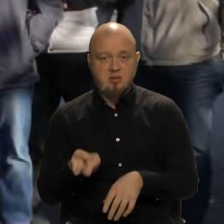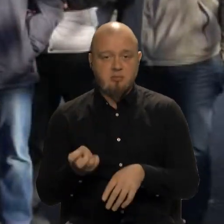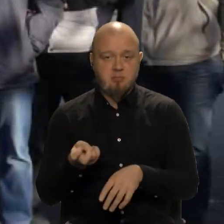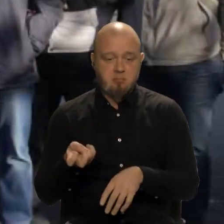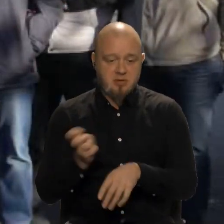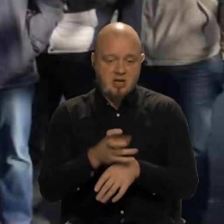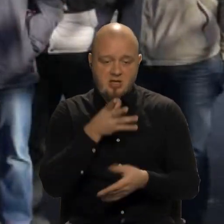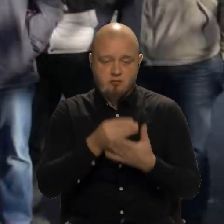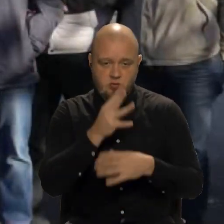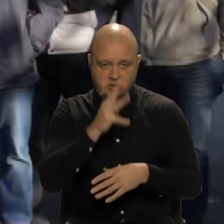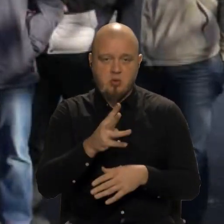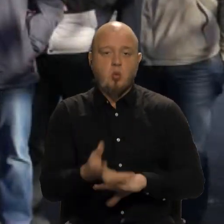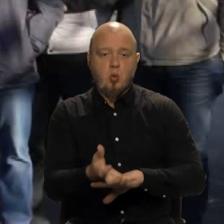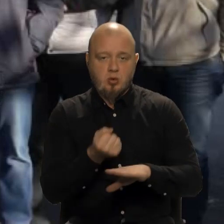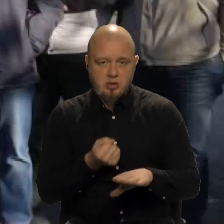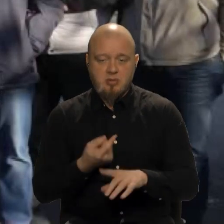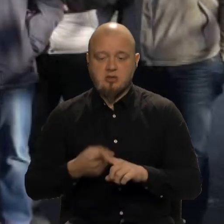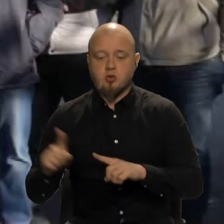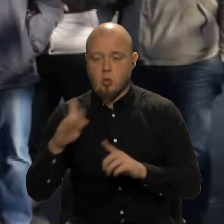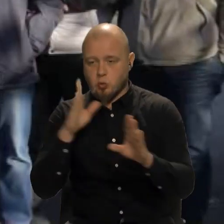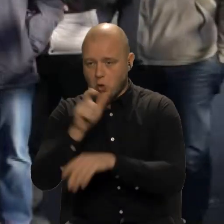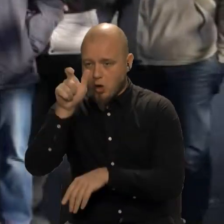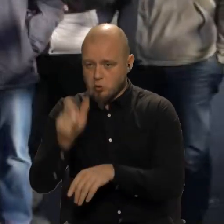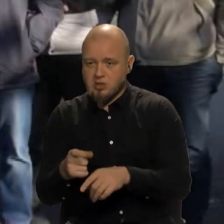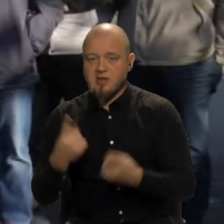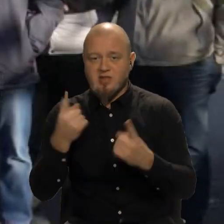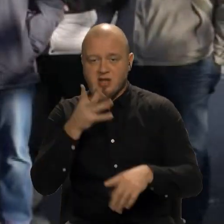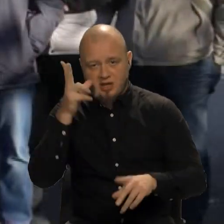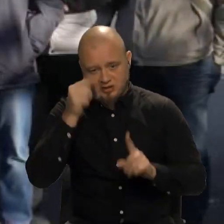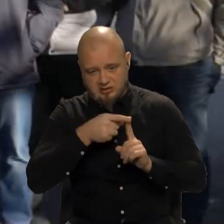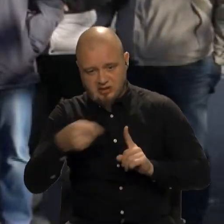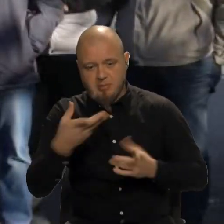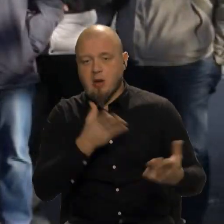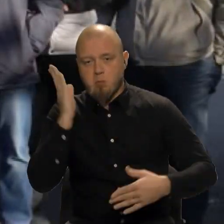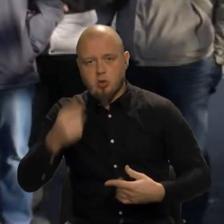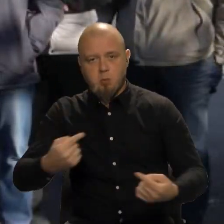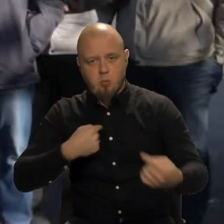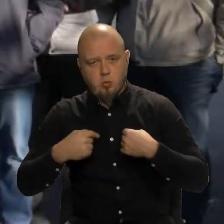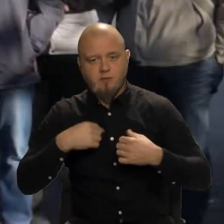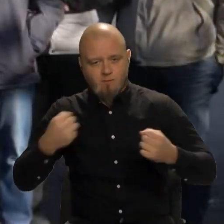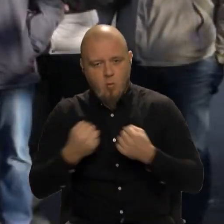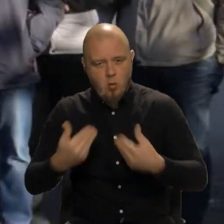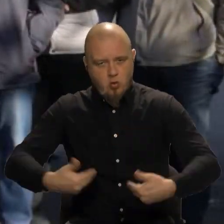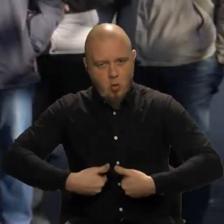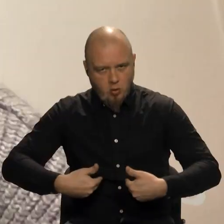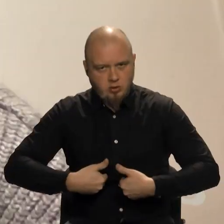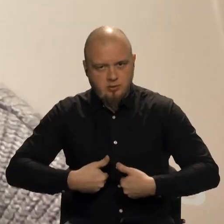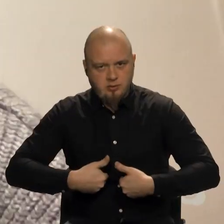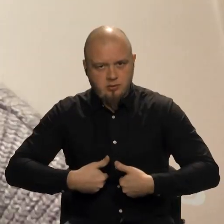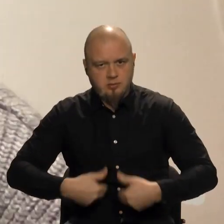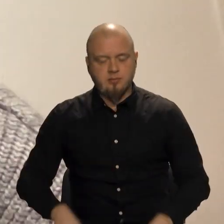свою зарплату отримає. Те, що доля людини на великі терміни, який буде мучатися в холоді і голоді.